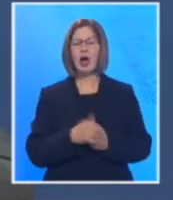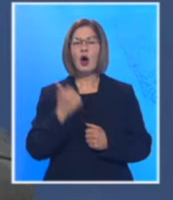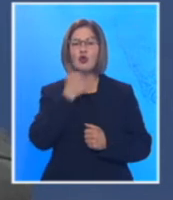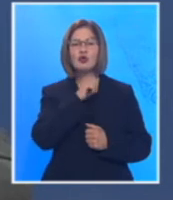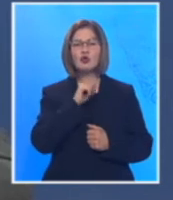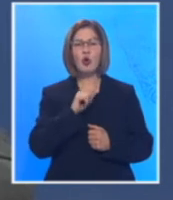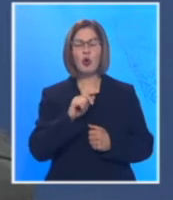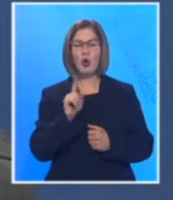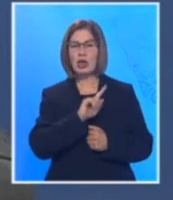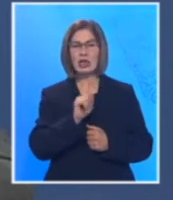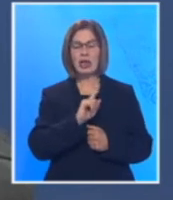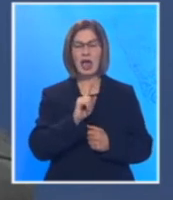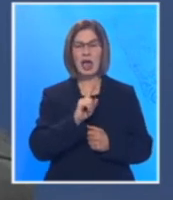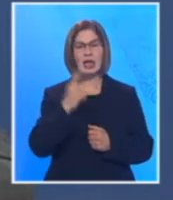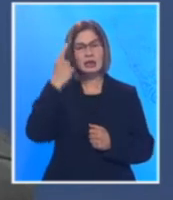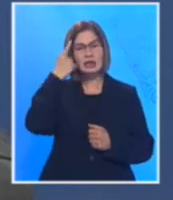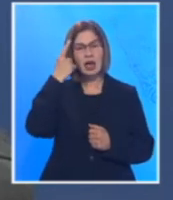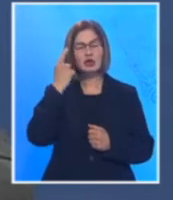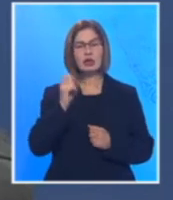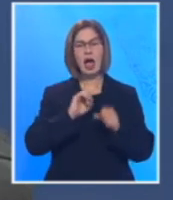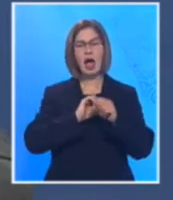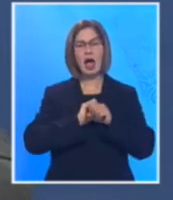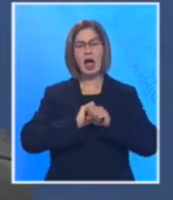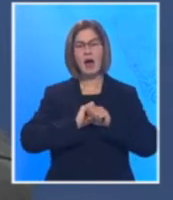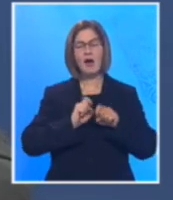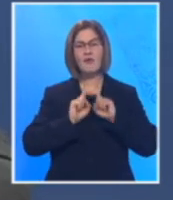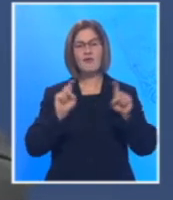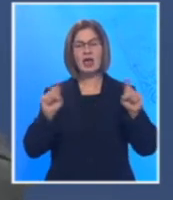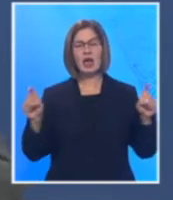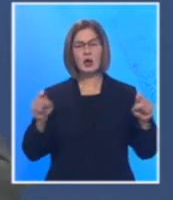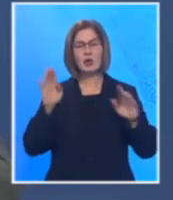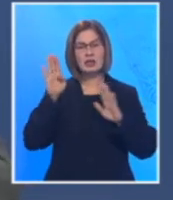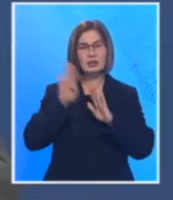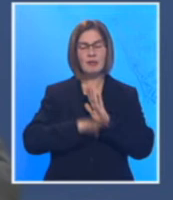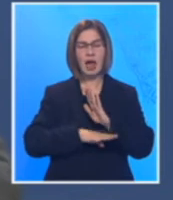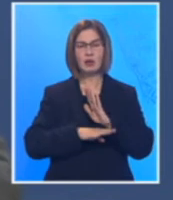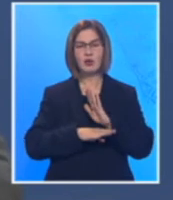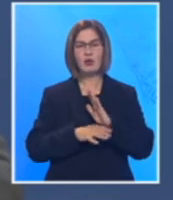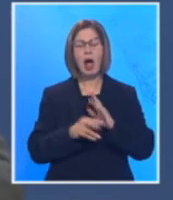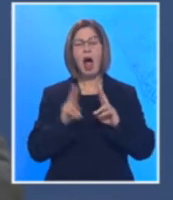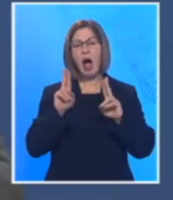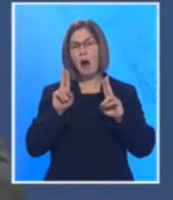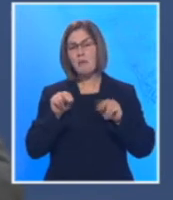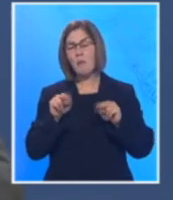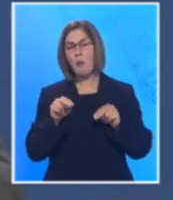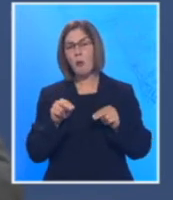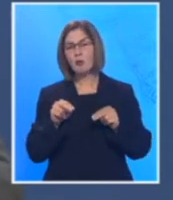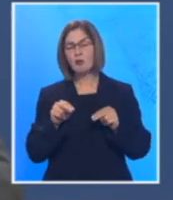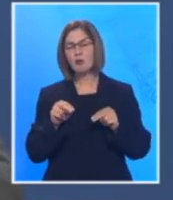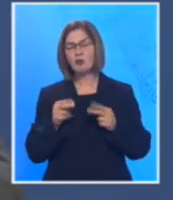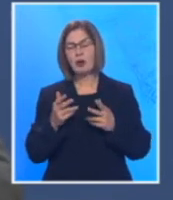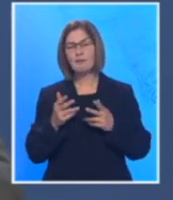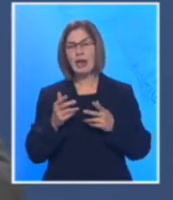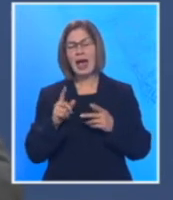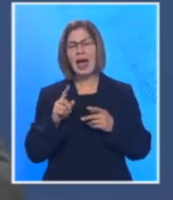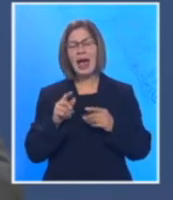da znači da je virus, da kažem, posuste, ali može prerano donositi takve